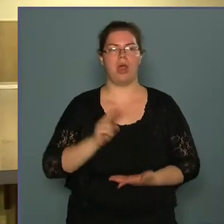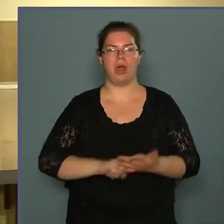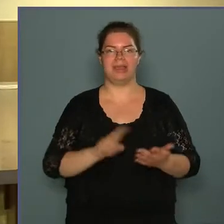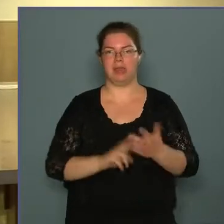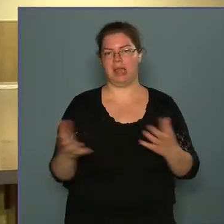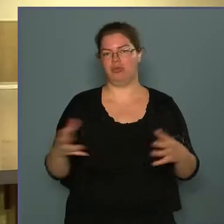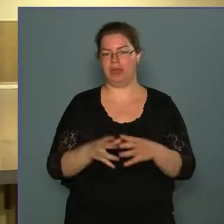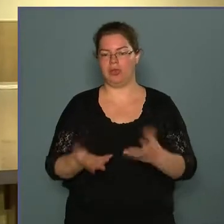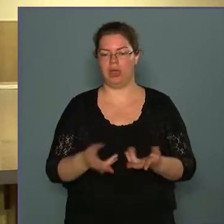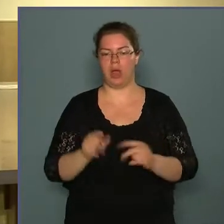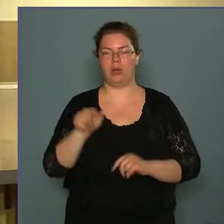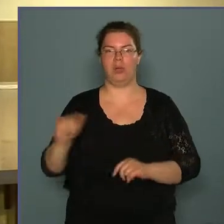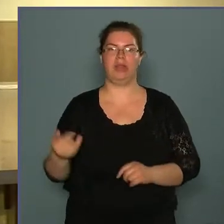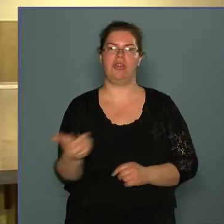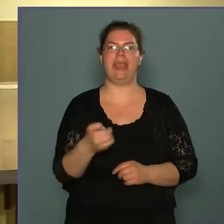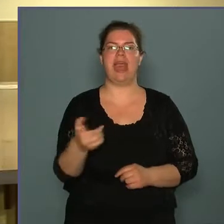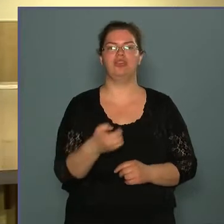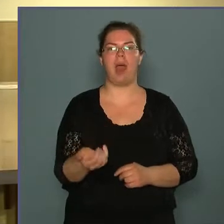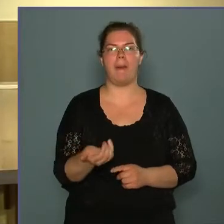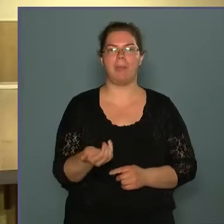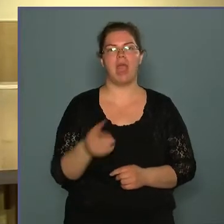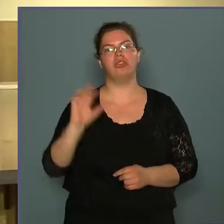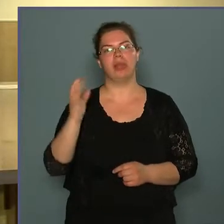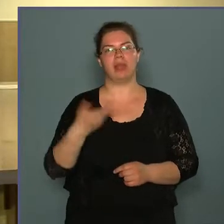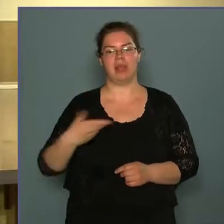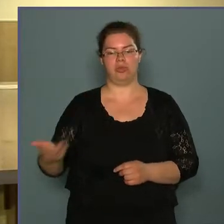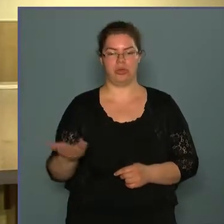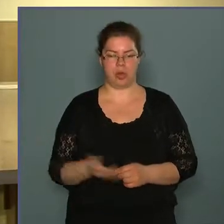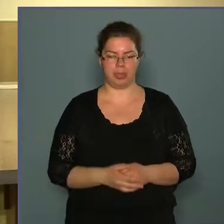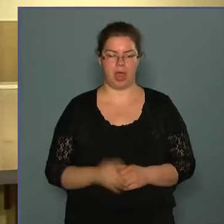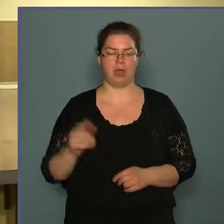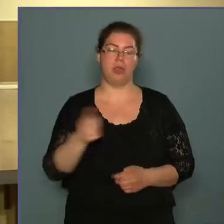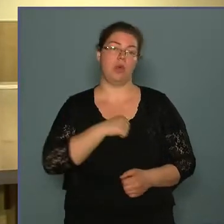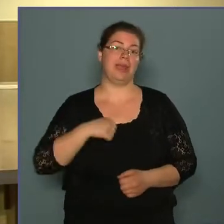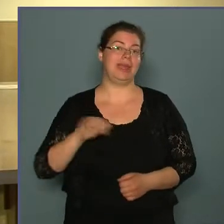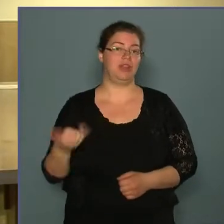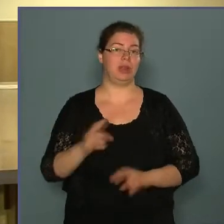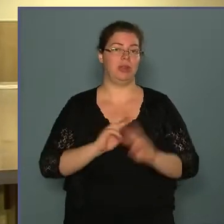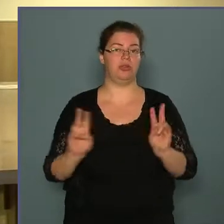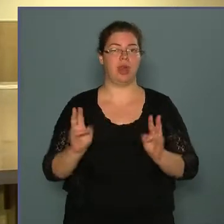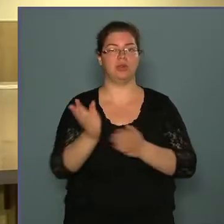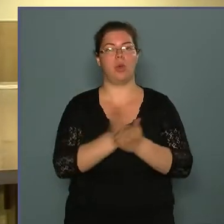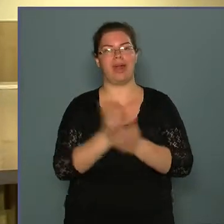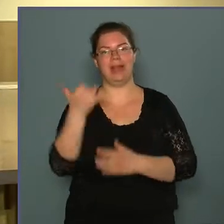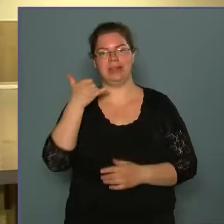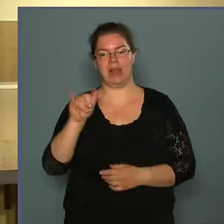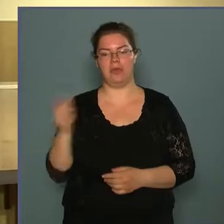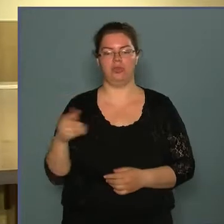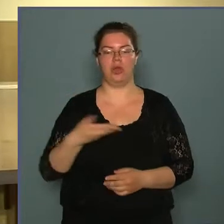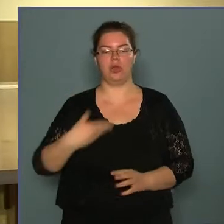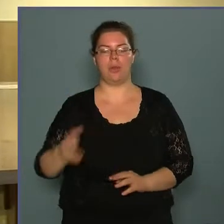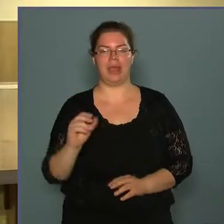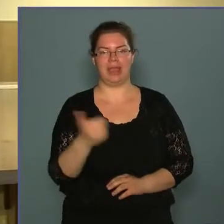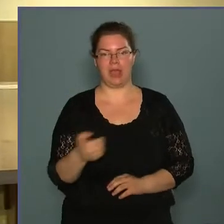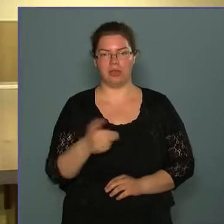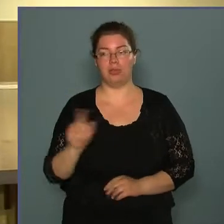egység, akkor ők is egy SMS riasztás kapnak, tehát az önkénteseknél is van szolgálti telefon, és akkor kapnak rá